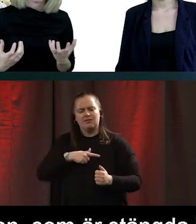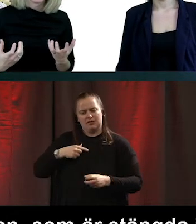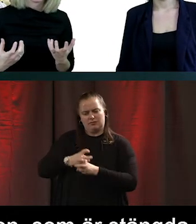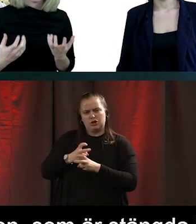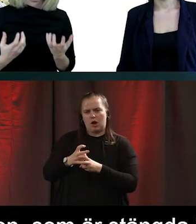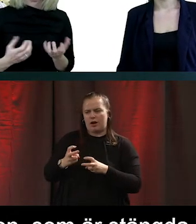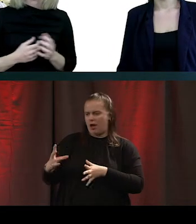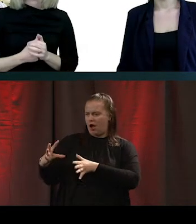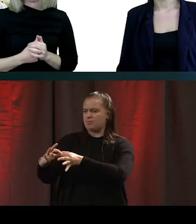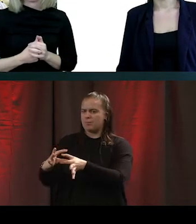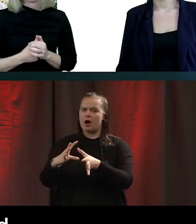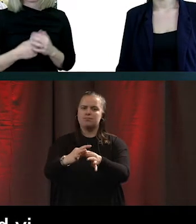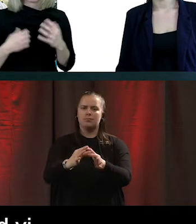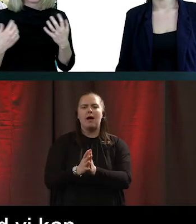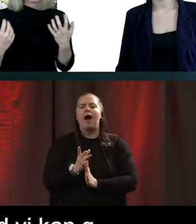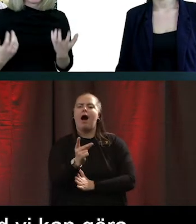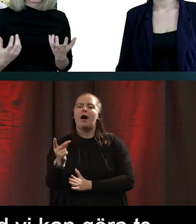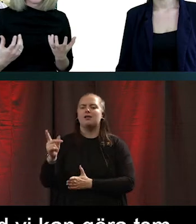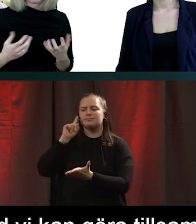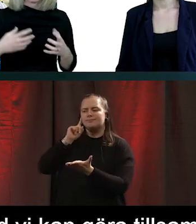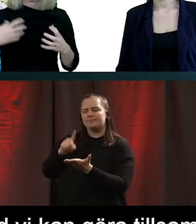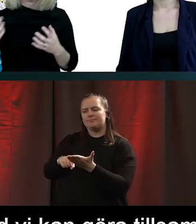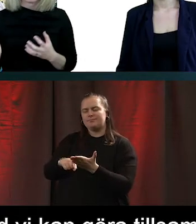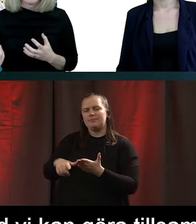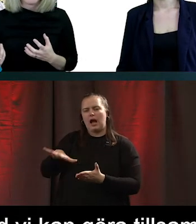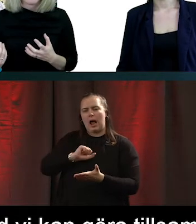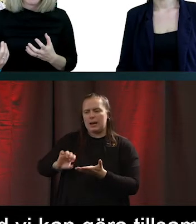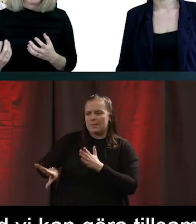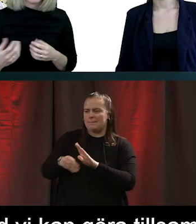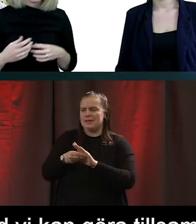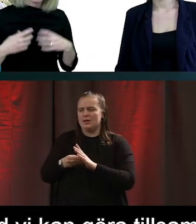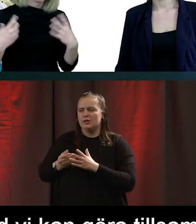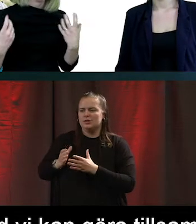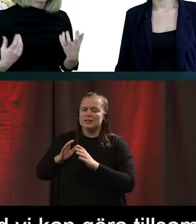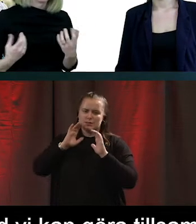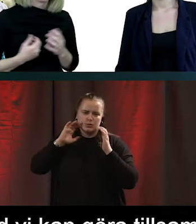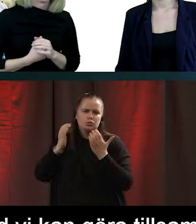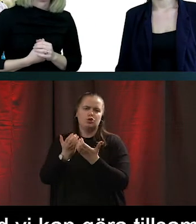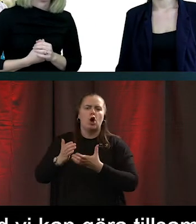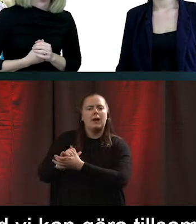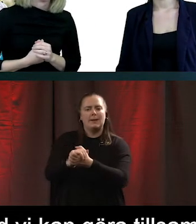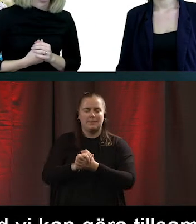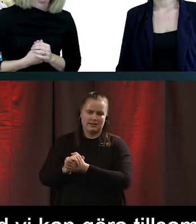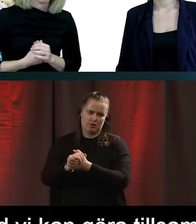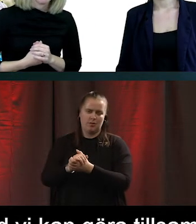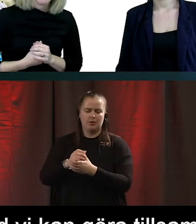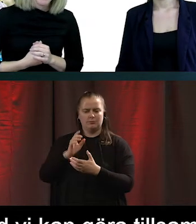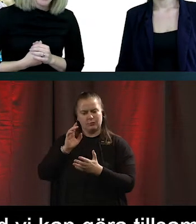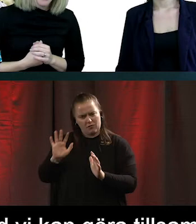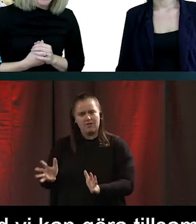tillsammans för att bidra till en social gemenskap. Digitalt innanförskap. Och liksom främja det här arbetet.